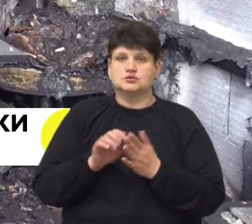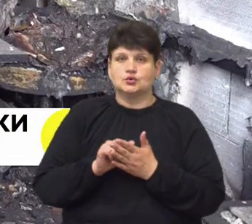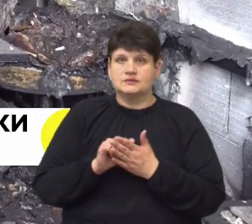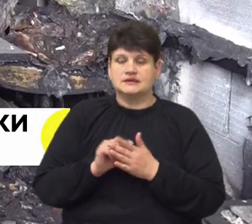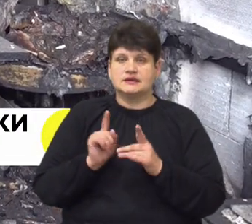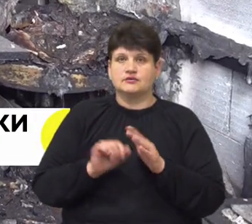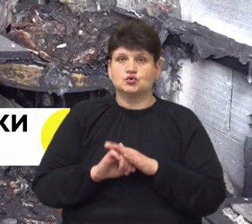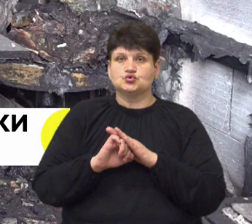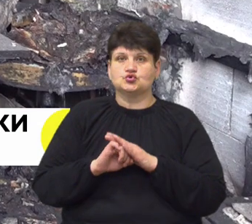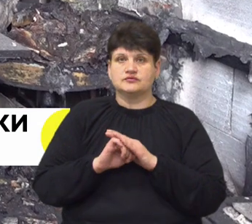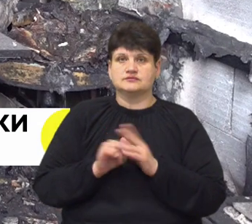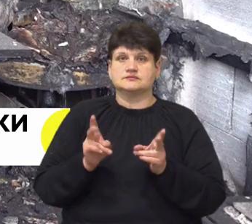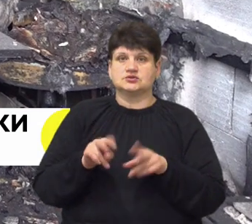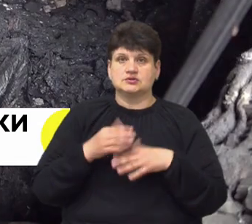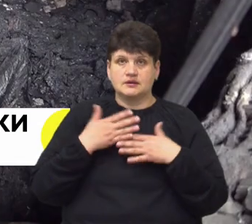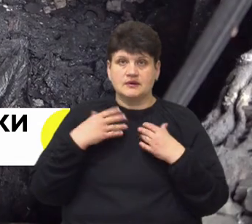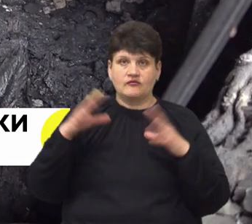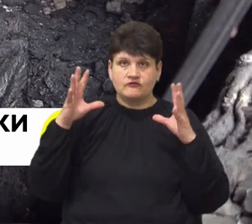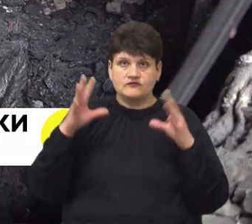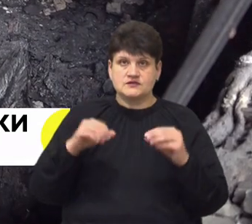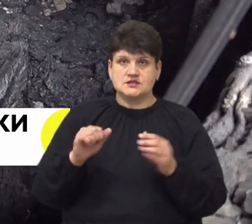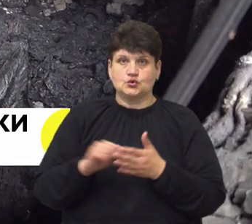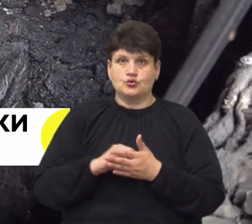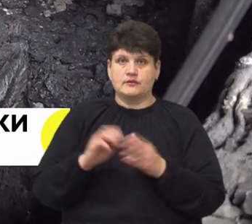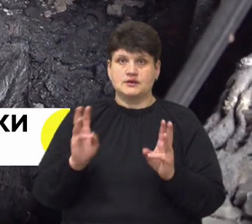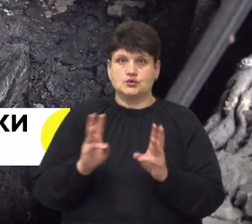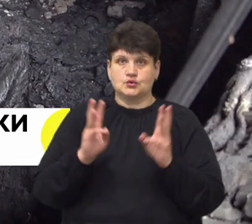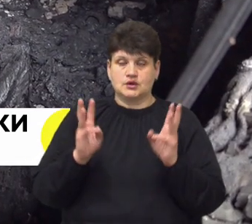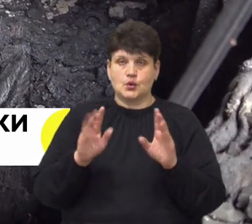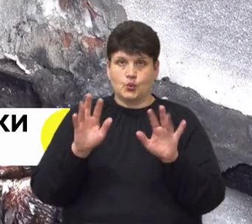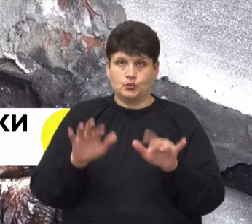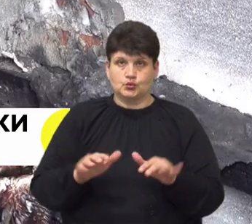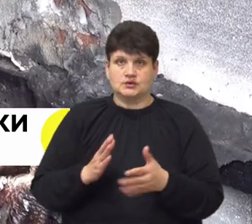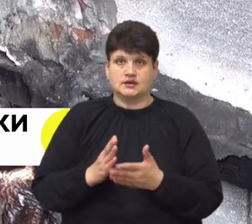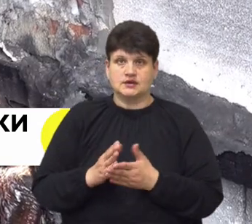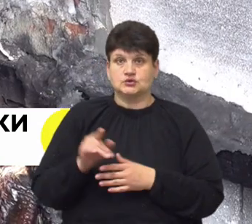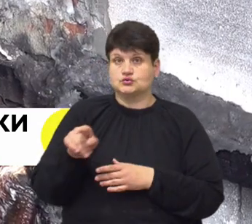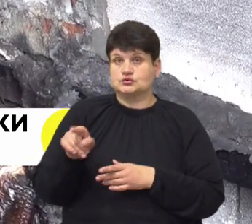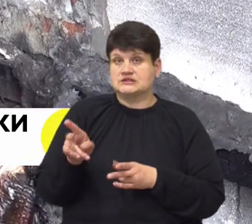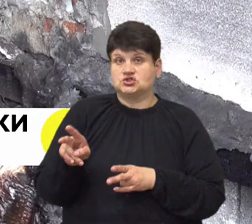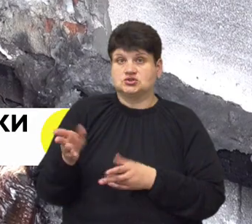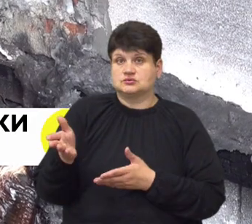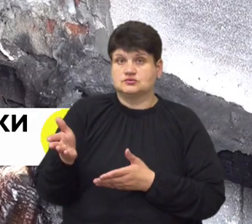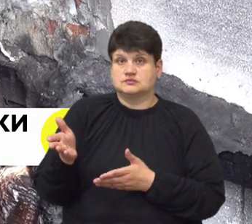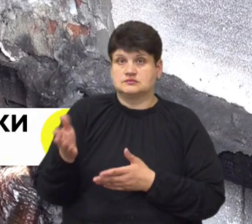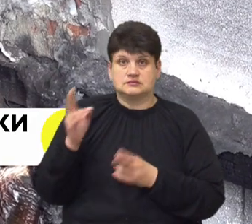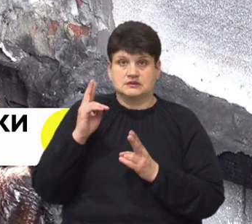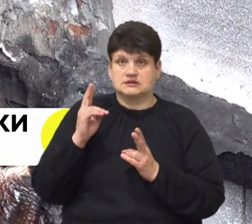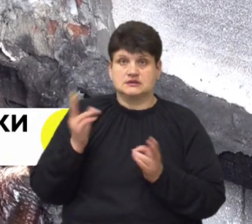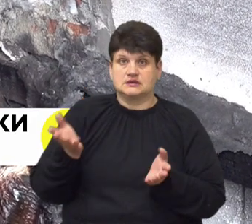основи не залишилося. Тобто всі документи згоріли. От є комп'ютер, що там від нього залишилось. Не знаю.